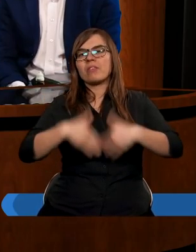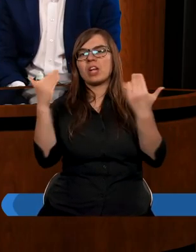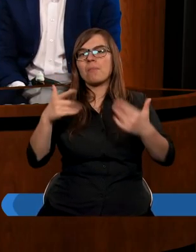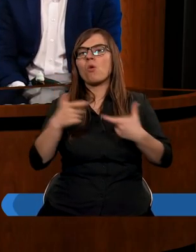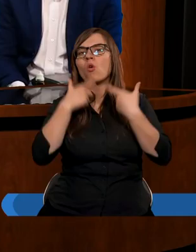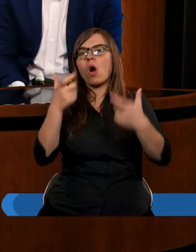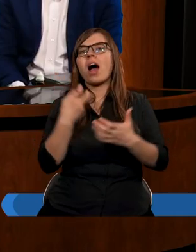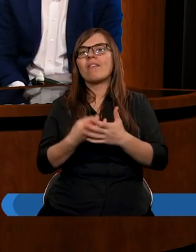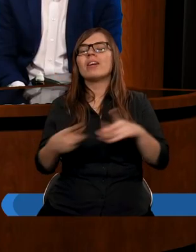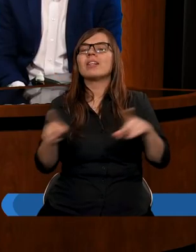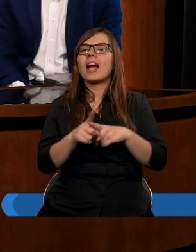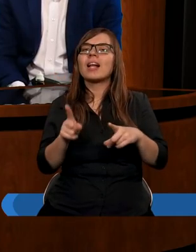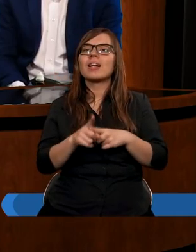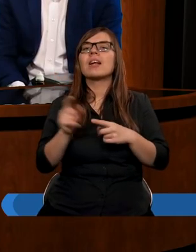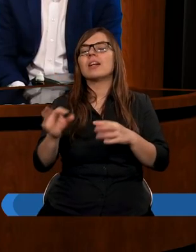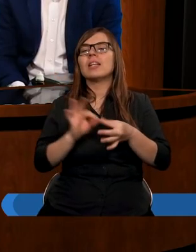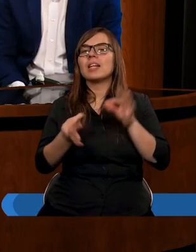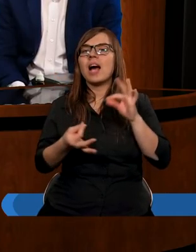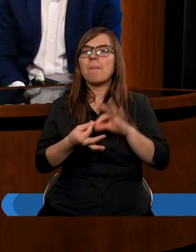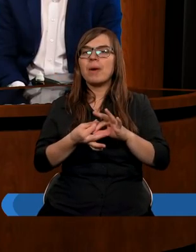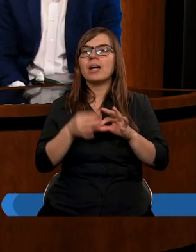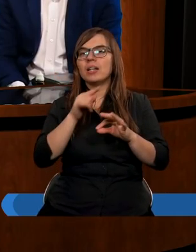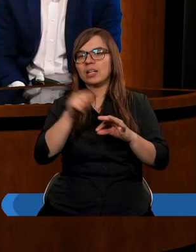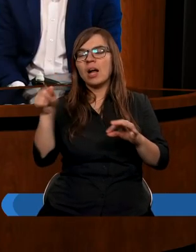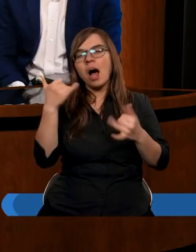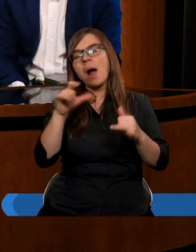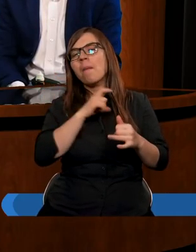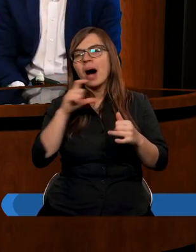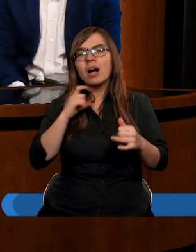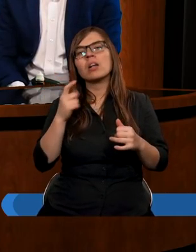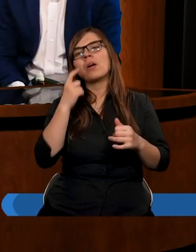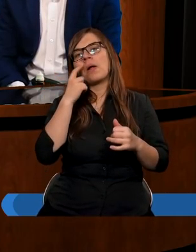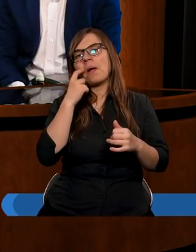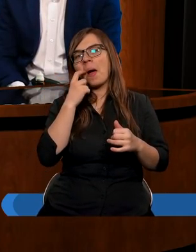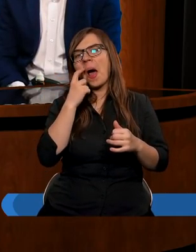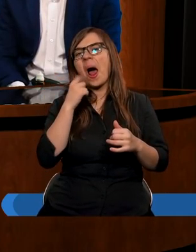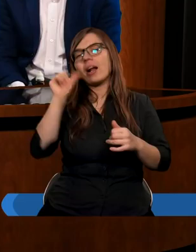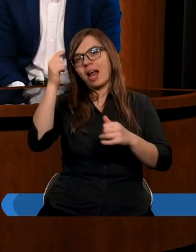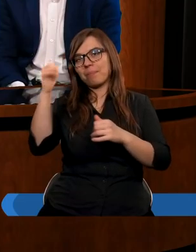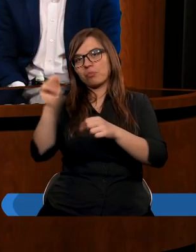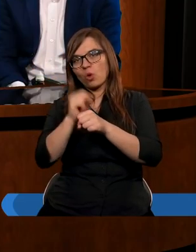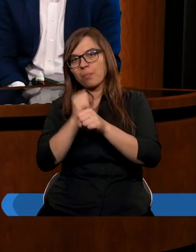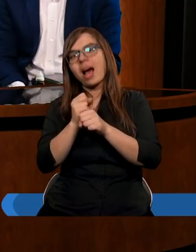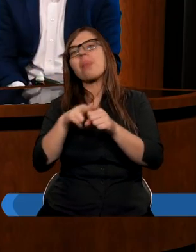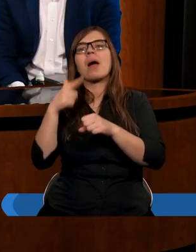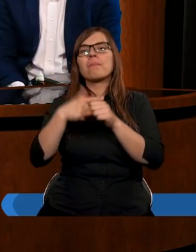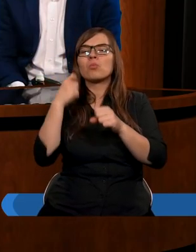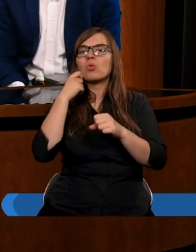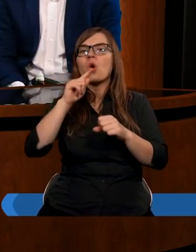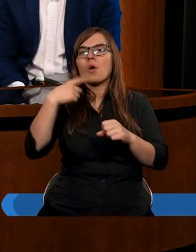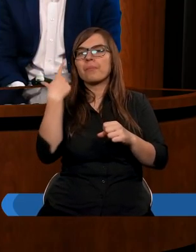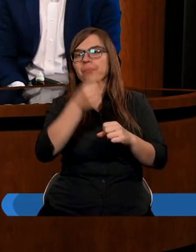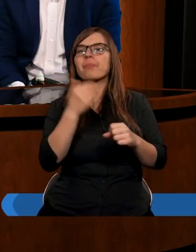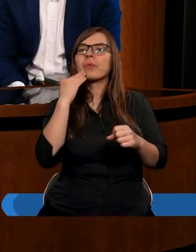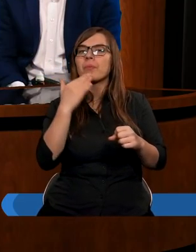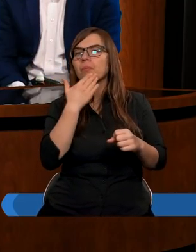głosić Ewangelię. tak samo, gdyby, przypuśćmy, pastor narpie wszedł do pracy, a później, nie wiem, na pół godziny, na godzinę szedł